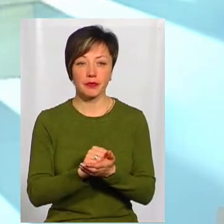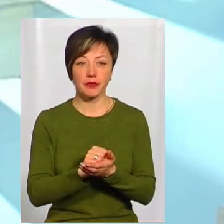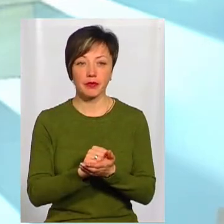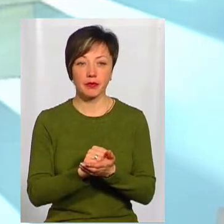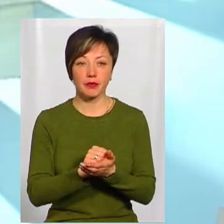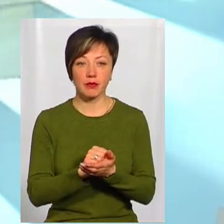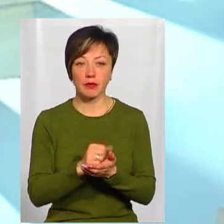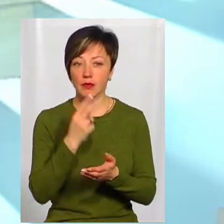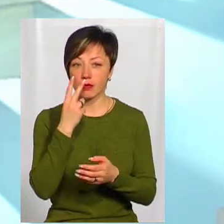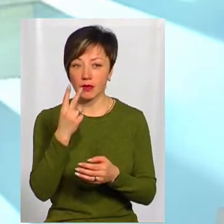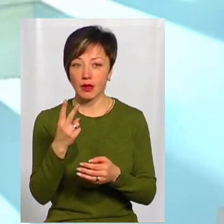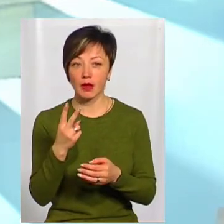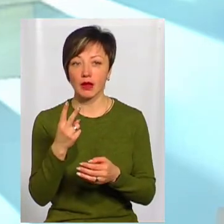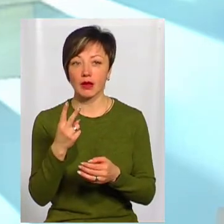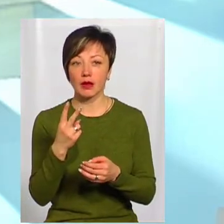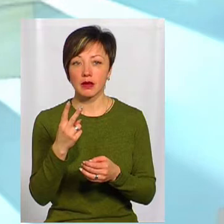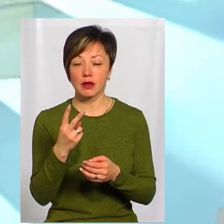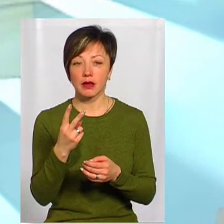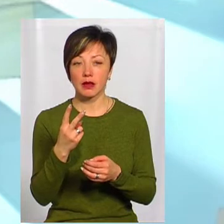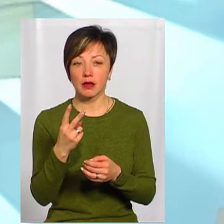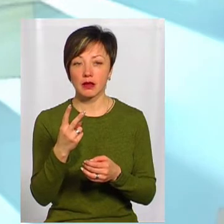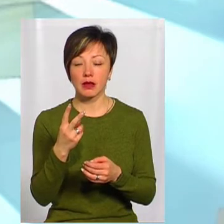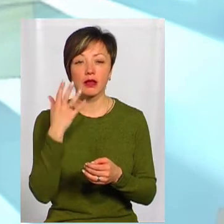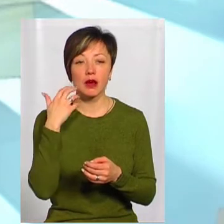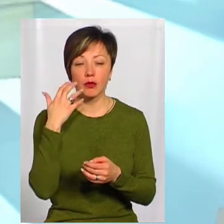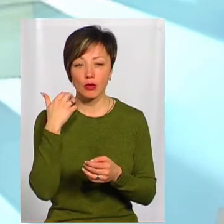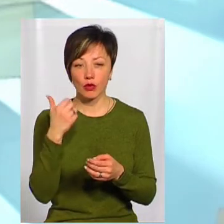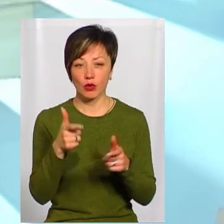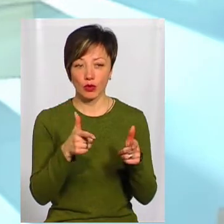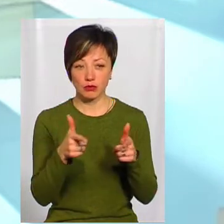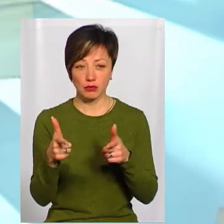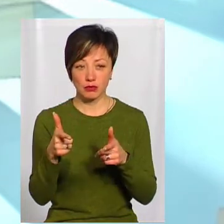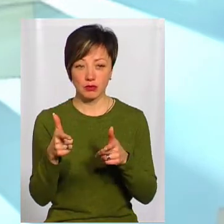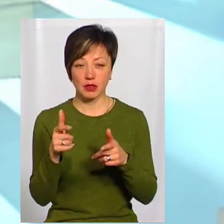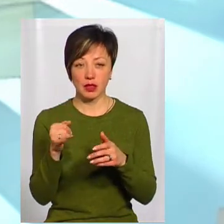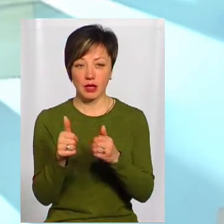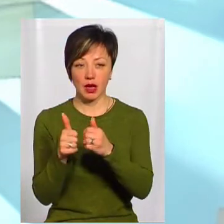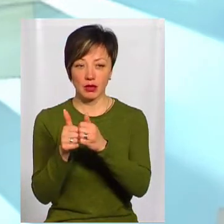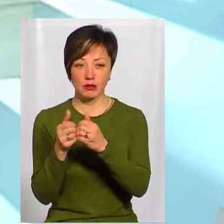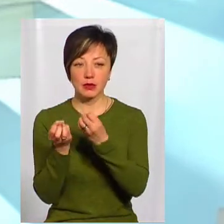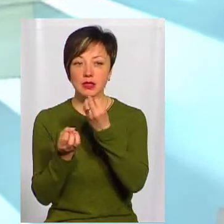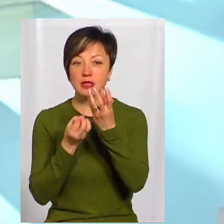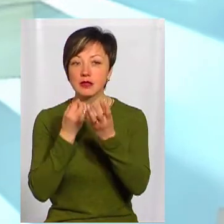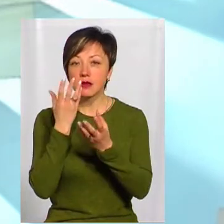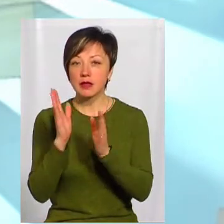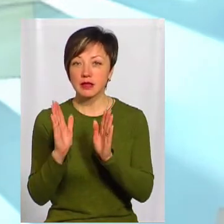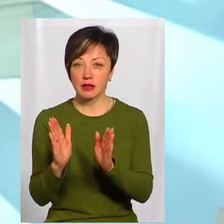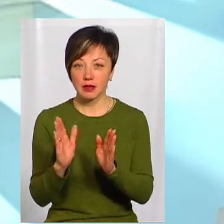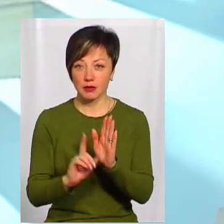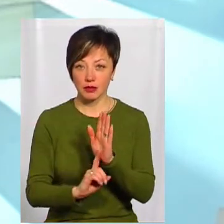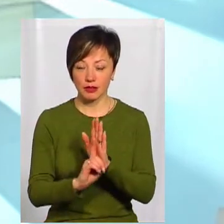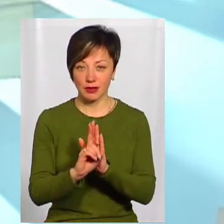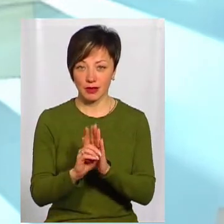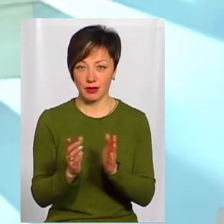природи. Я Юра, подивися, дивлюся, висить дерево, дозрівше, це яблуко. І рядом зацвіло, тільки квітки починають